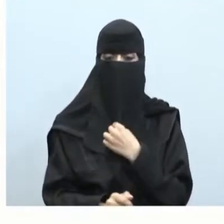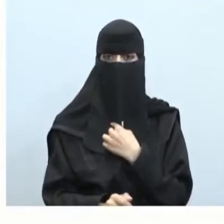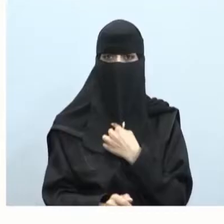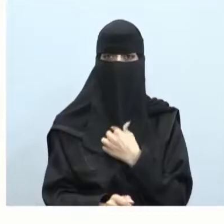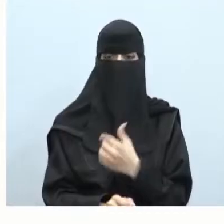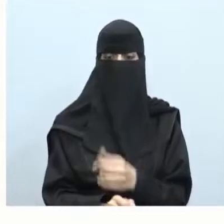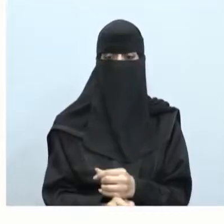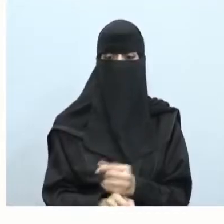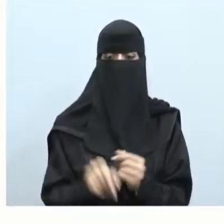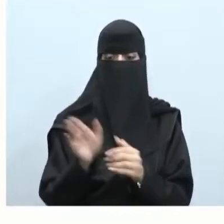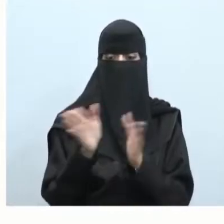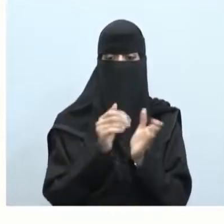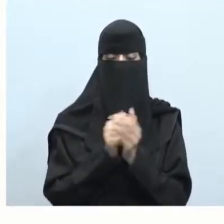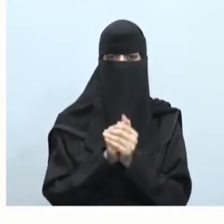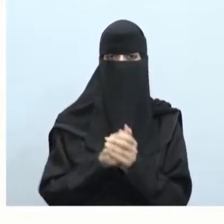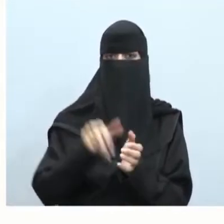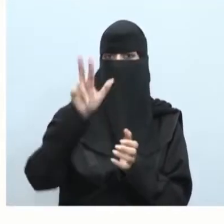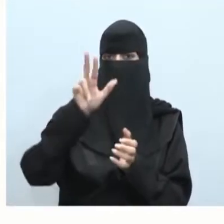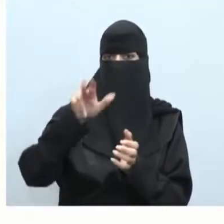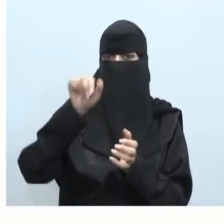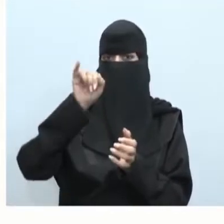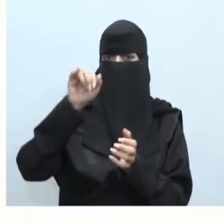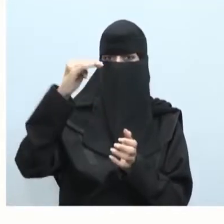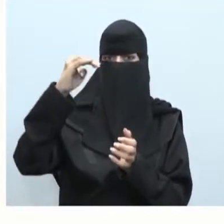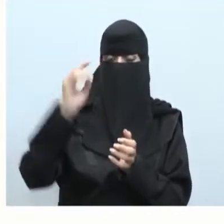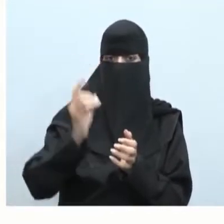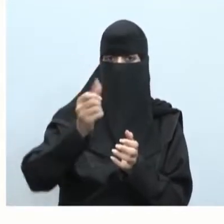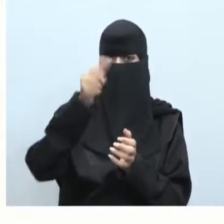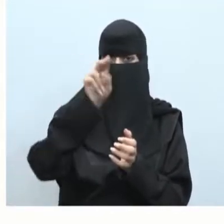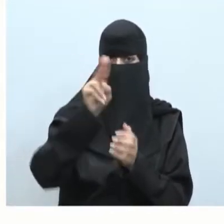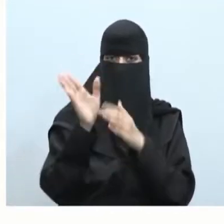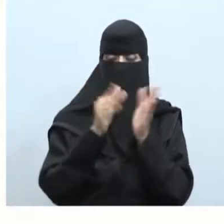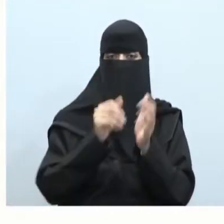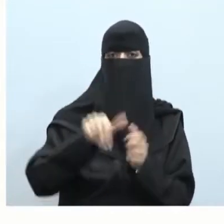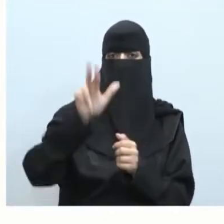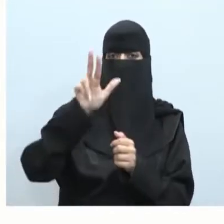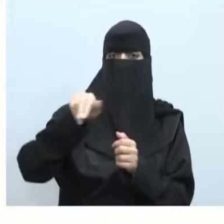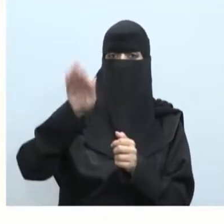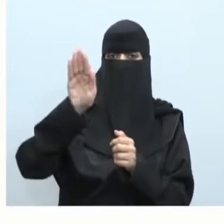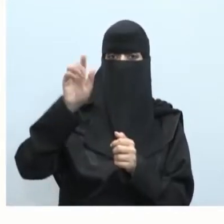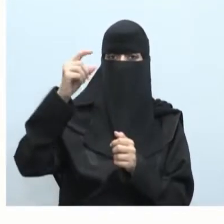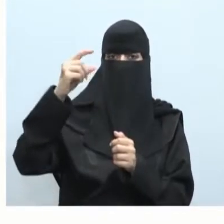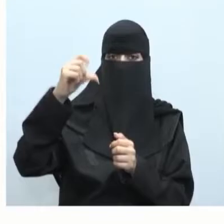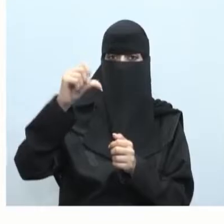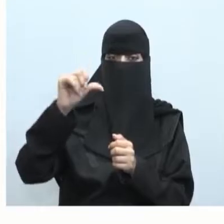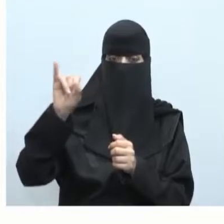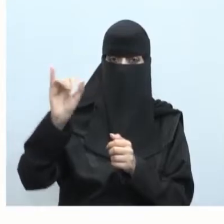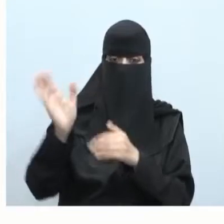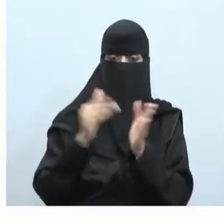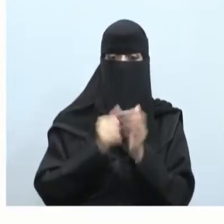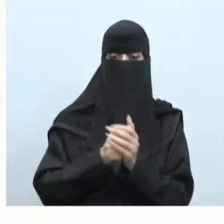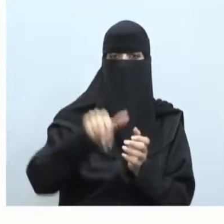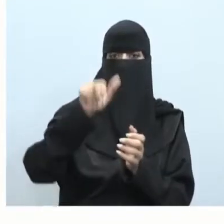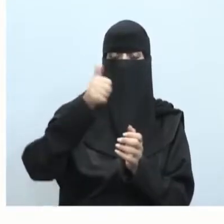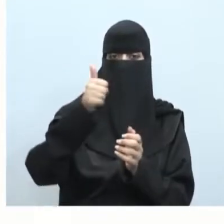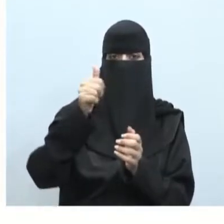الطلاب المجرات والسدم والأجرام الشبه نجمية